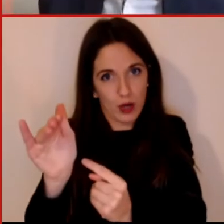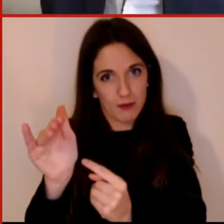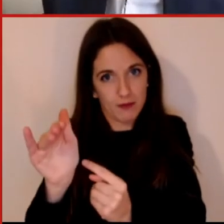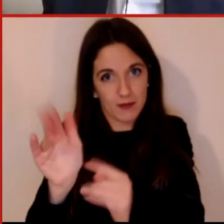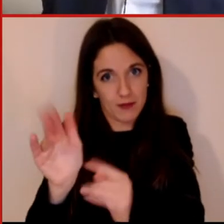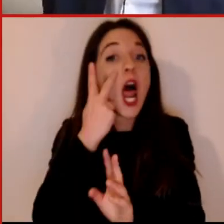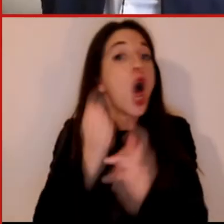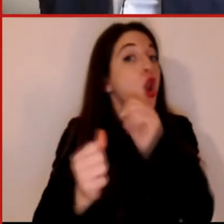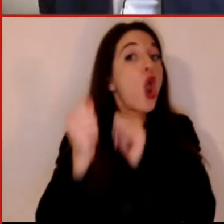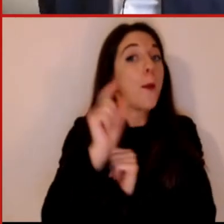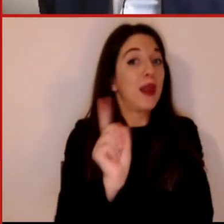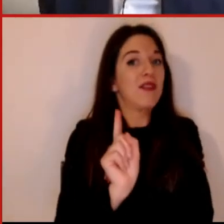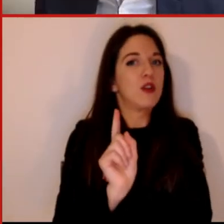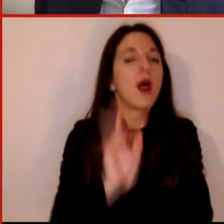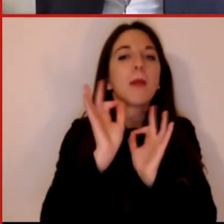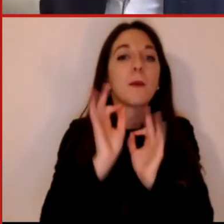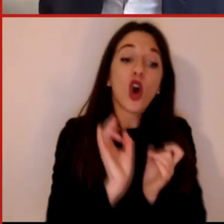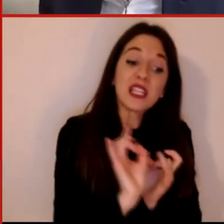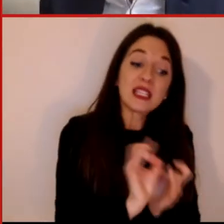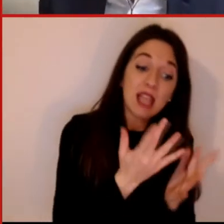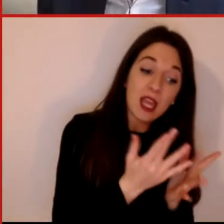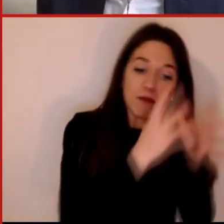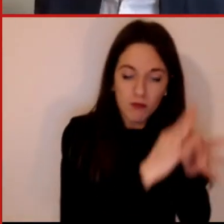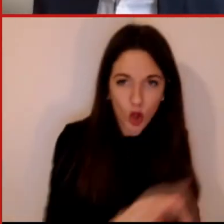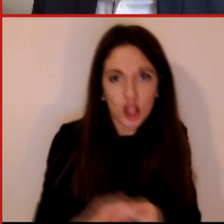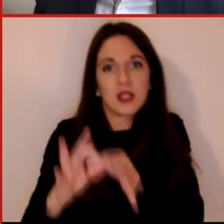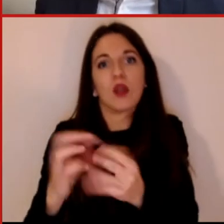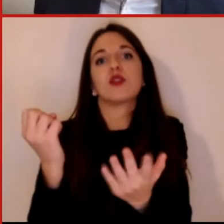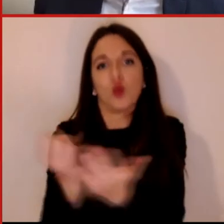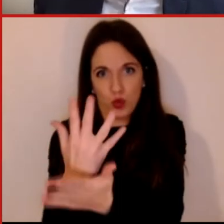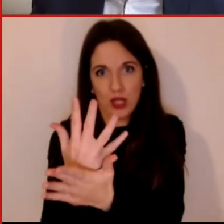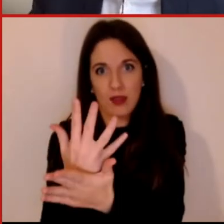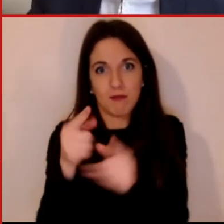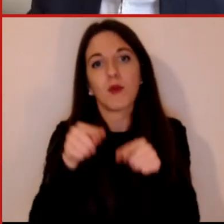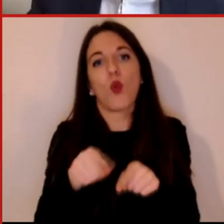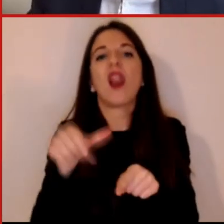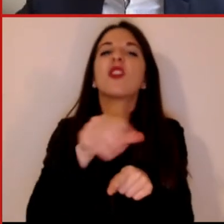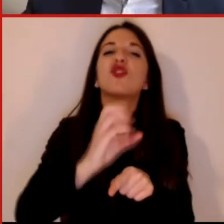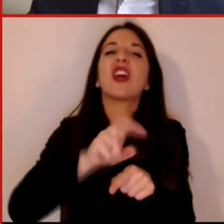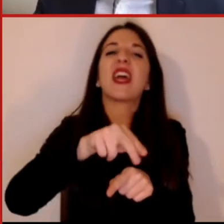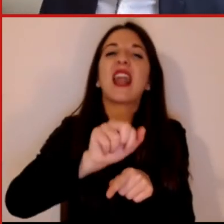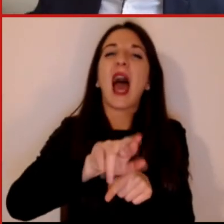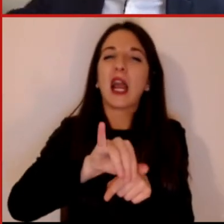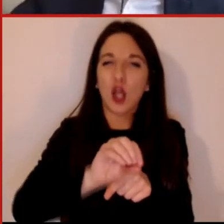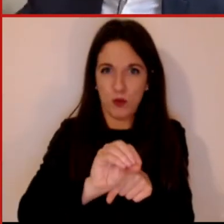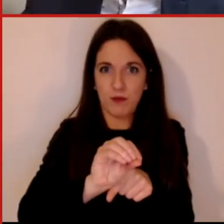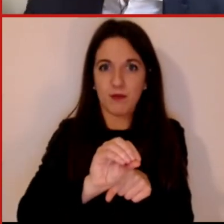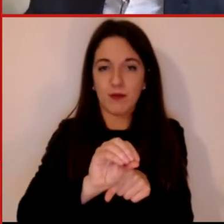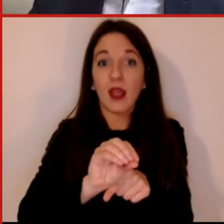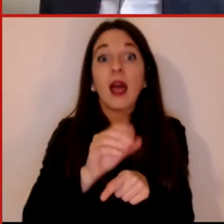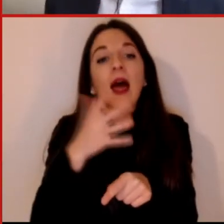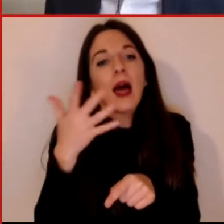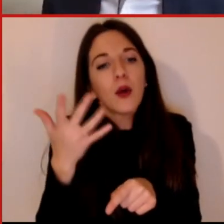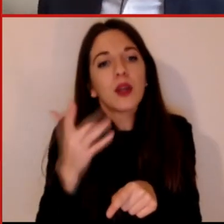quello in cui l'epidemia fondamentalmente corre senza mitigazione, fino a quelli più ottimistici in cui tutto funziona, in cui